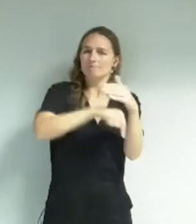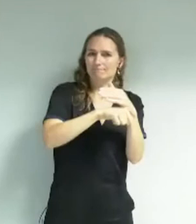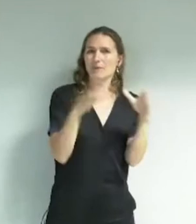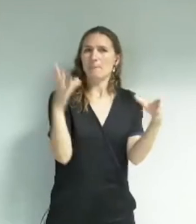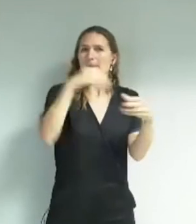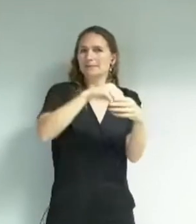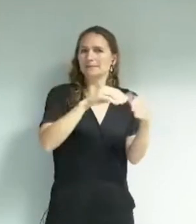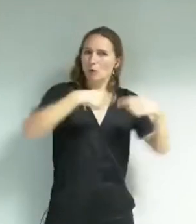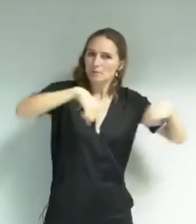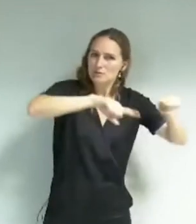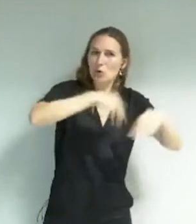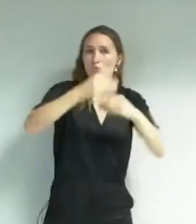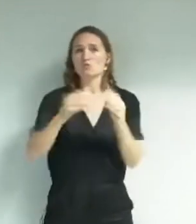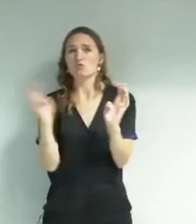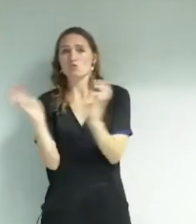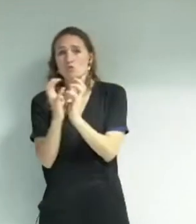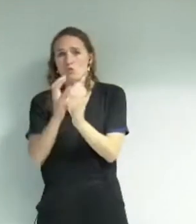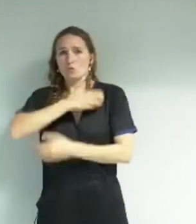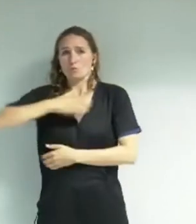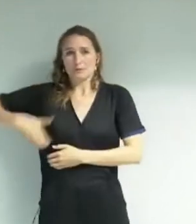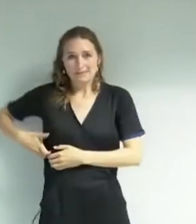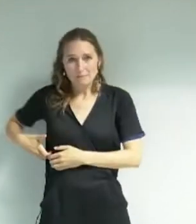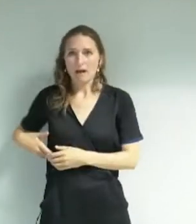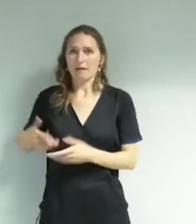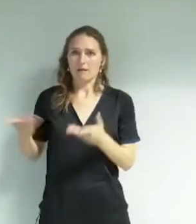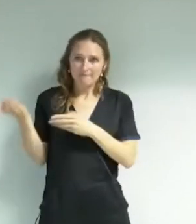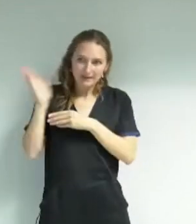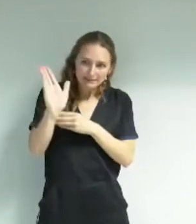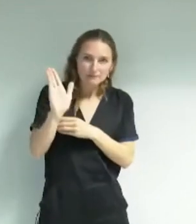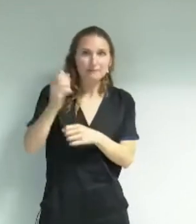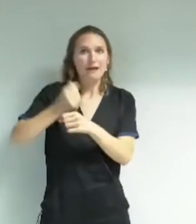présenter les fruits des longues journées de travail avec leurs équipes.